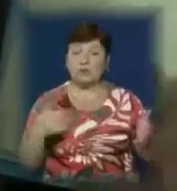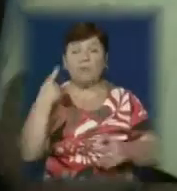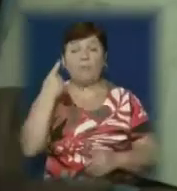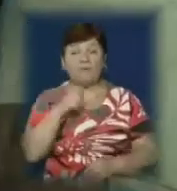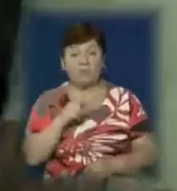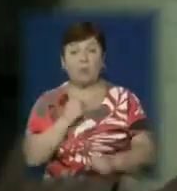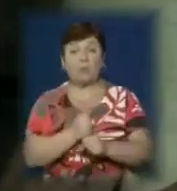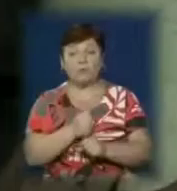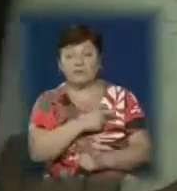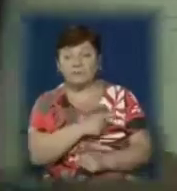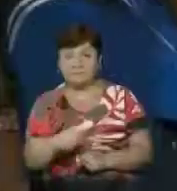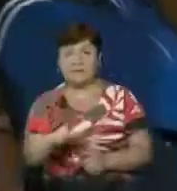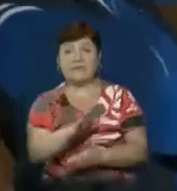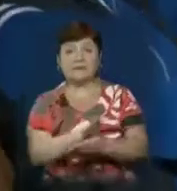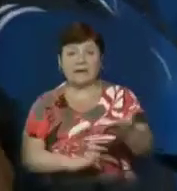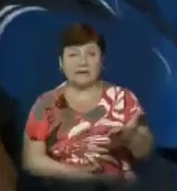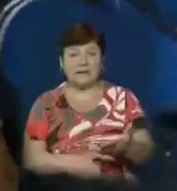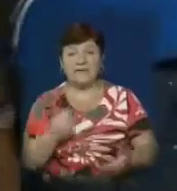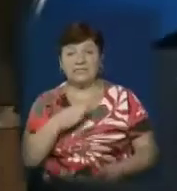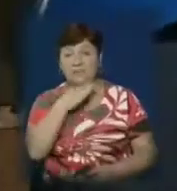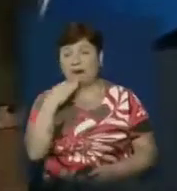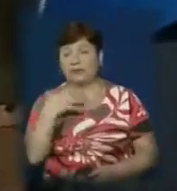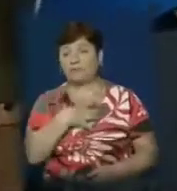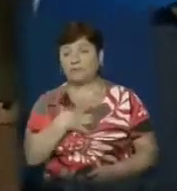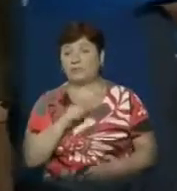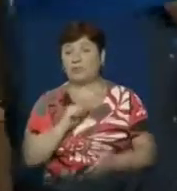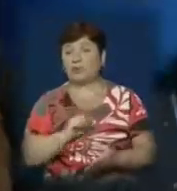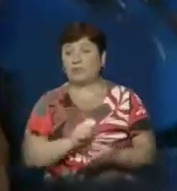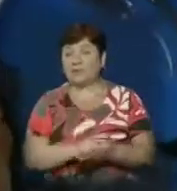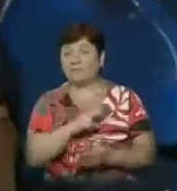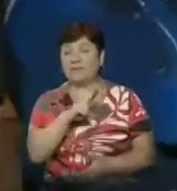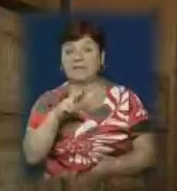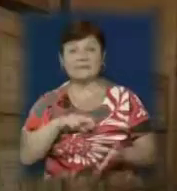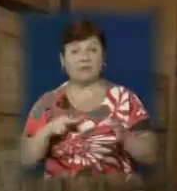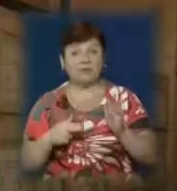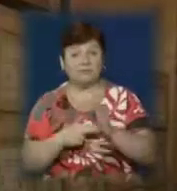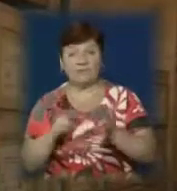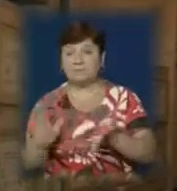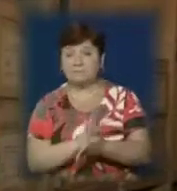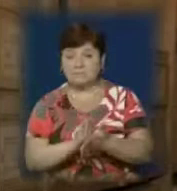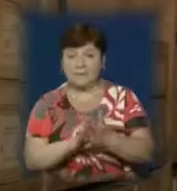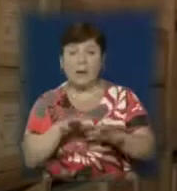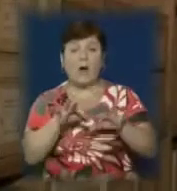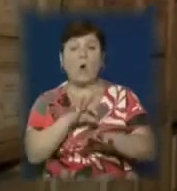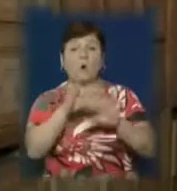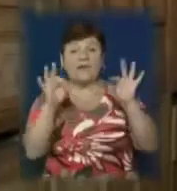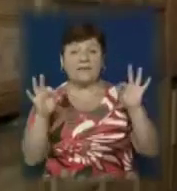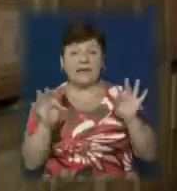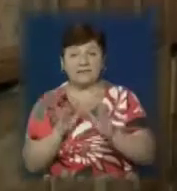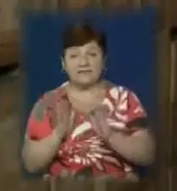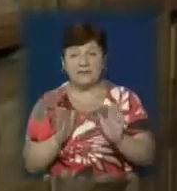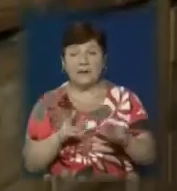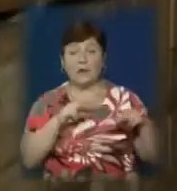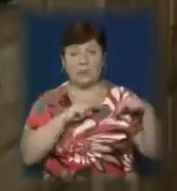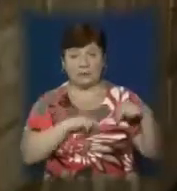що робота триватиме і далі. Адже ще є чимало важливих документів, які заплановано оцифрувати, а оригінали систематизувати і